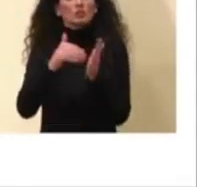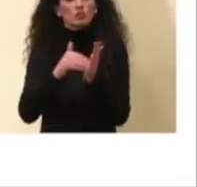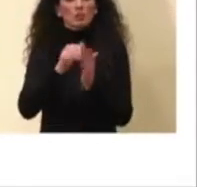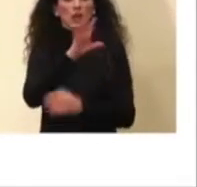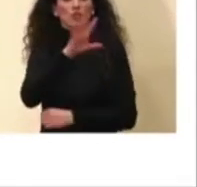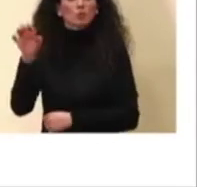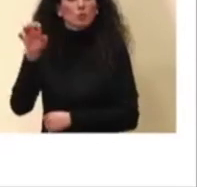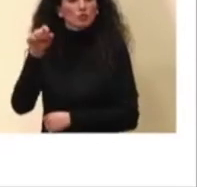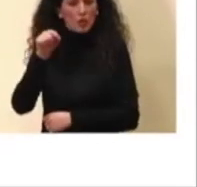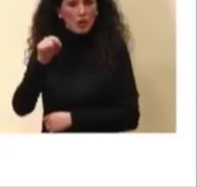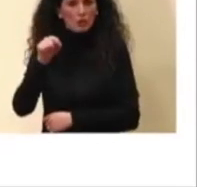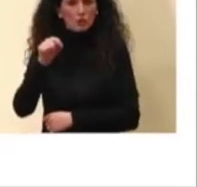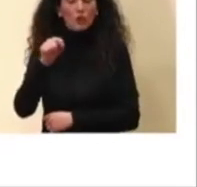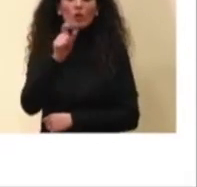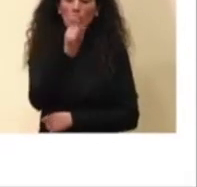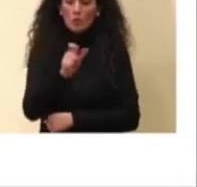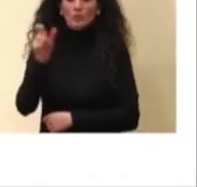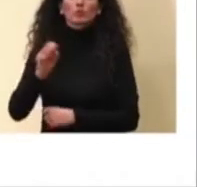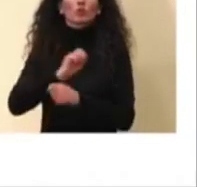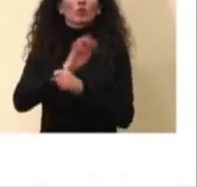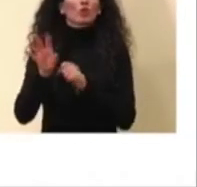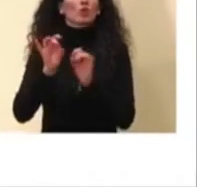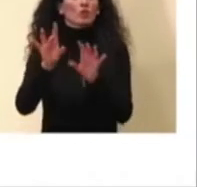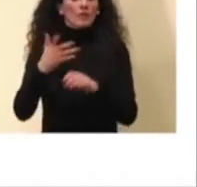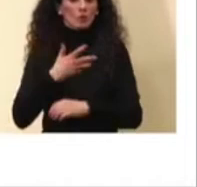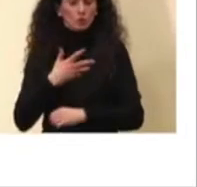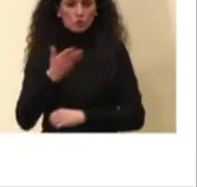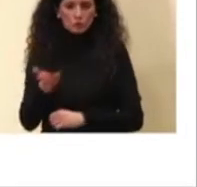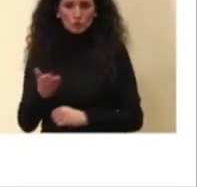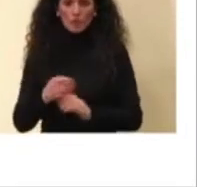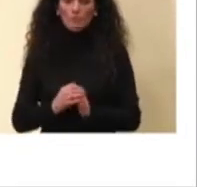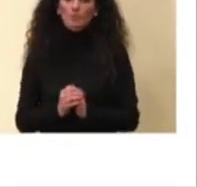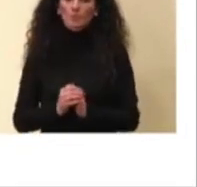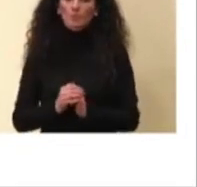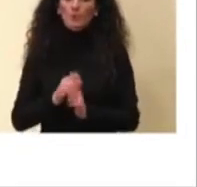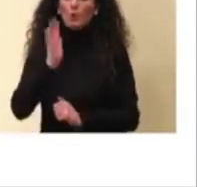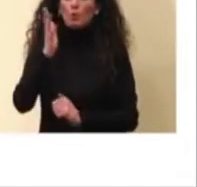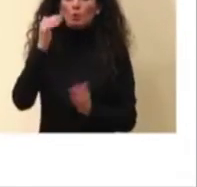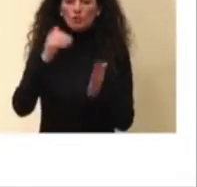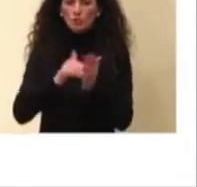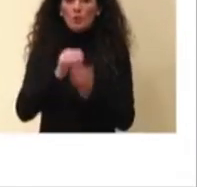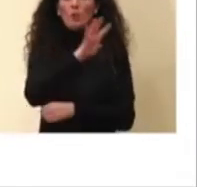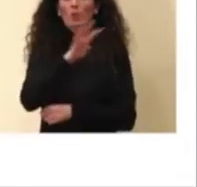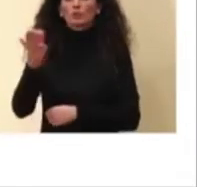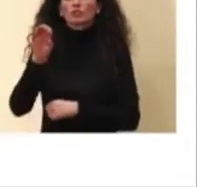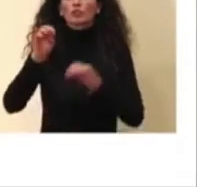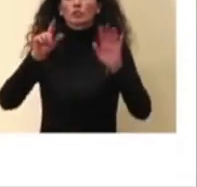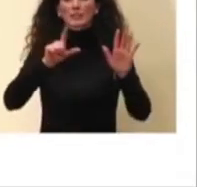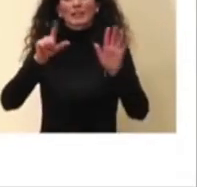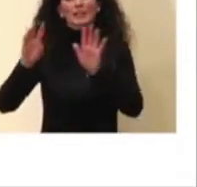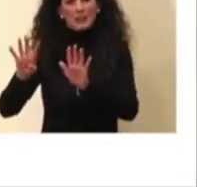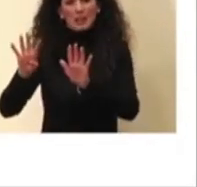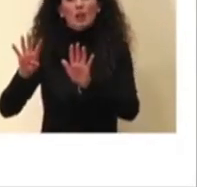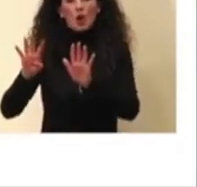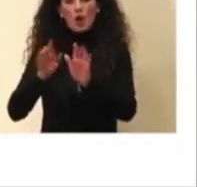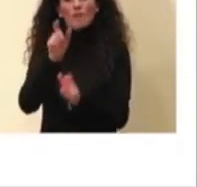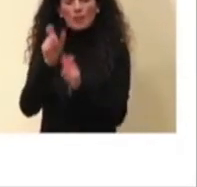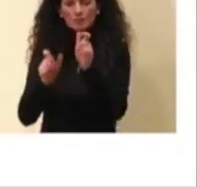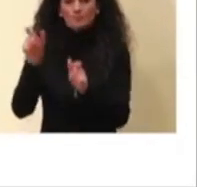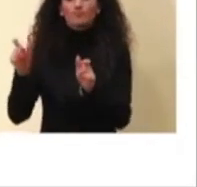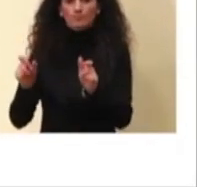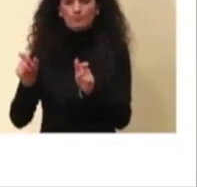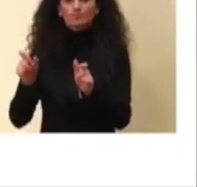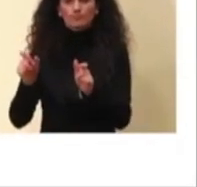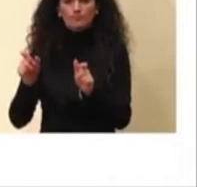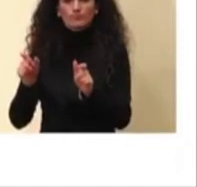positivi, quindi per la precisione 15.479, a fronte di